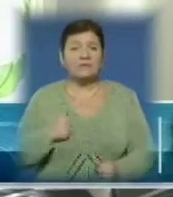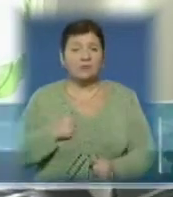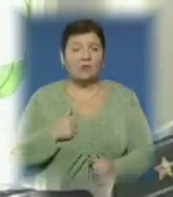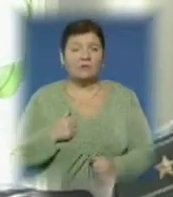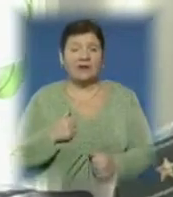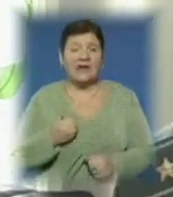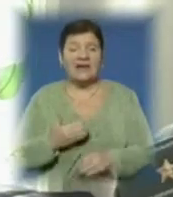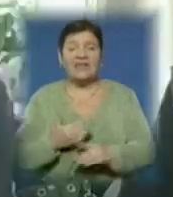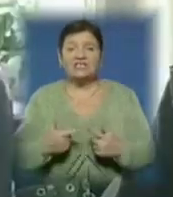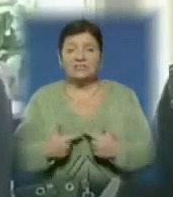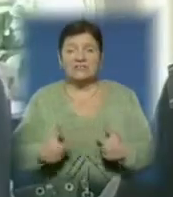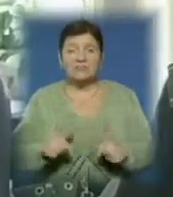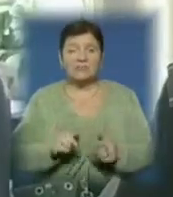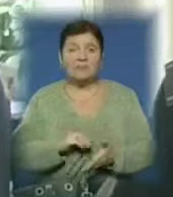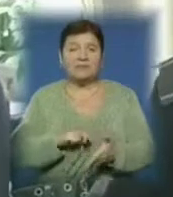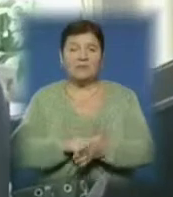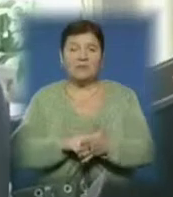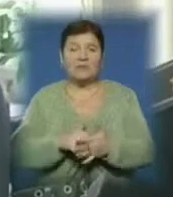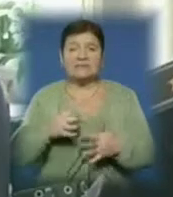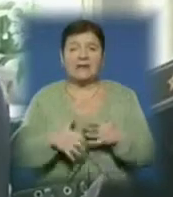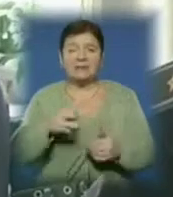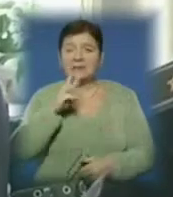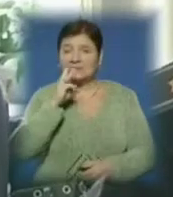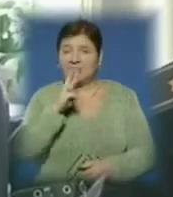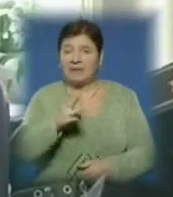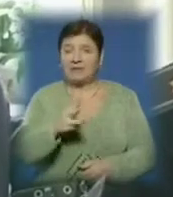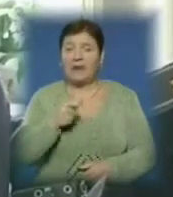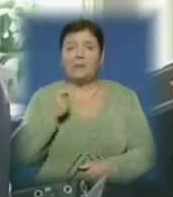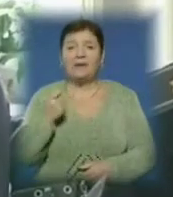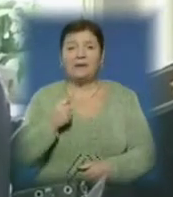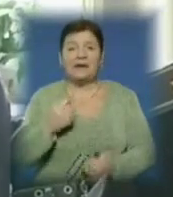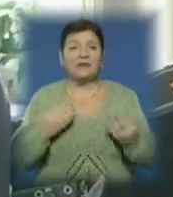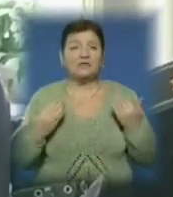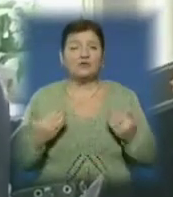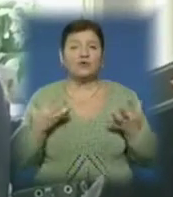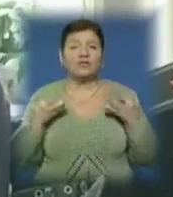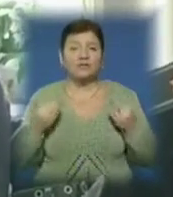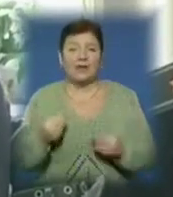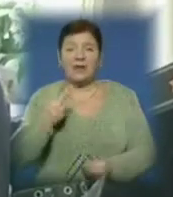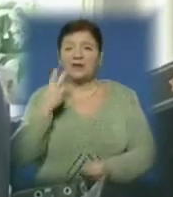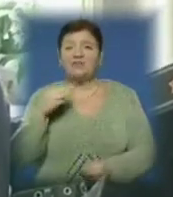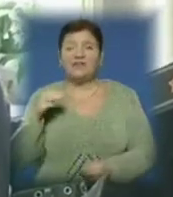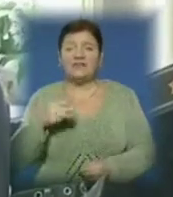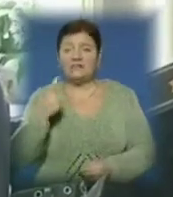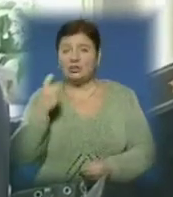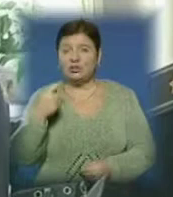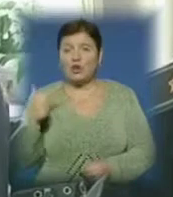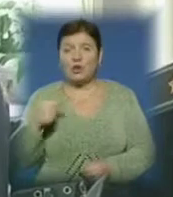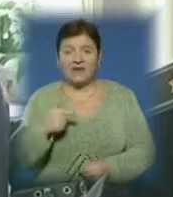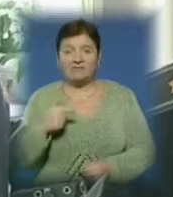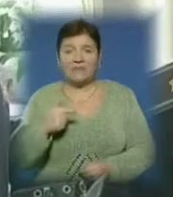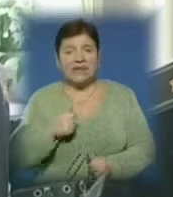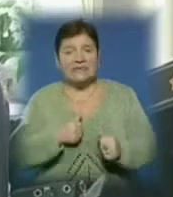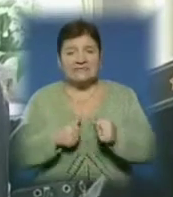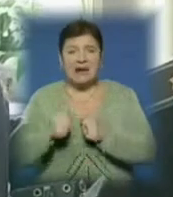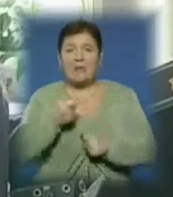отримання письмової згоди. Середня зарплата, я вам скажу, що мінімальна зарплата на сьогоднішній день – 2100 гривень, саме мінімальна